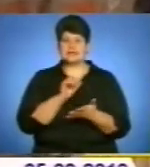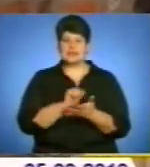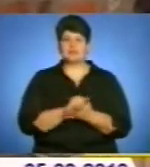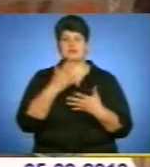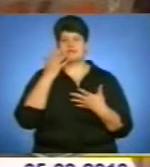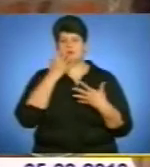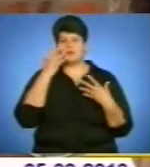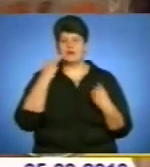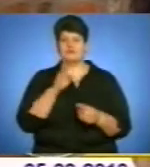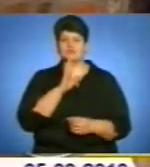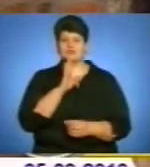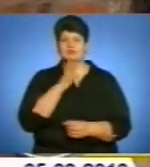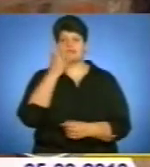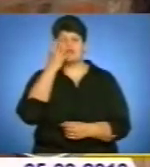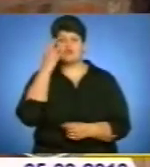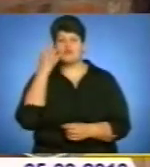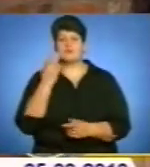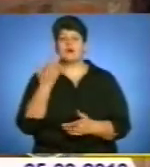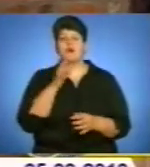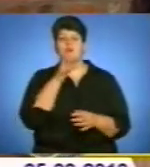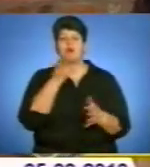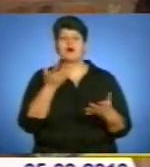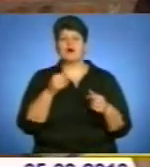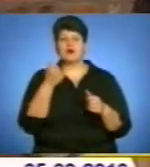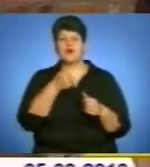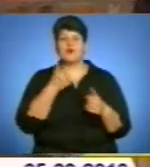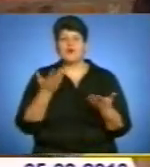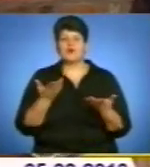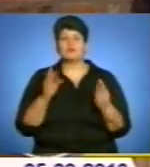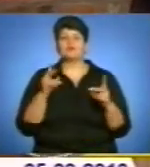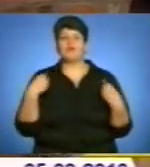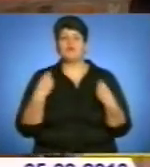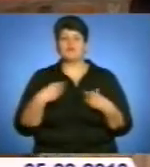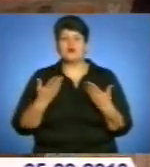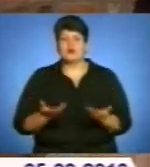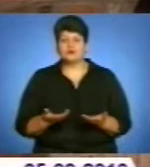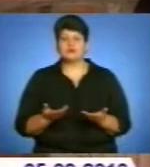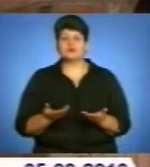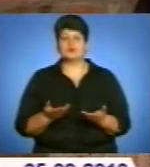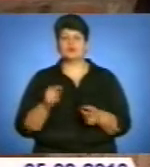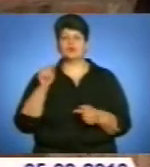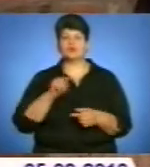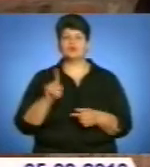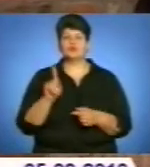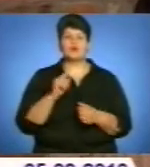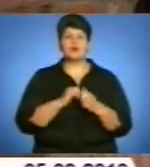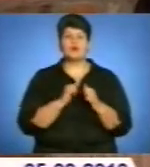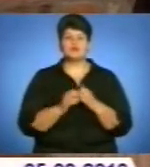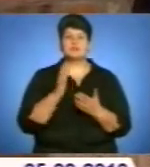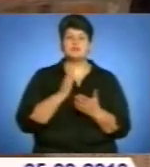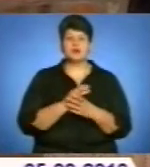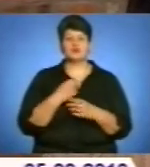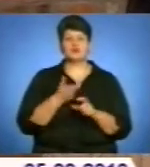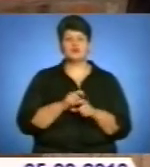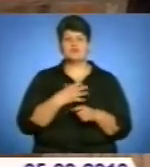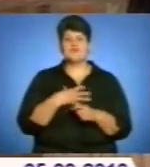забуваємо, що ми жінки, забуваємо, яка пора року. Забуваємо навіть, в чому ми одягнуті. Тому що кожна має якусь дуже